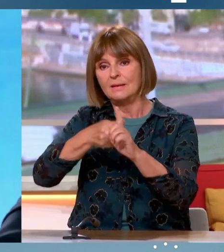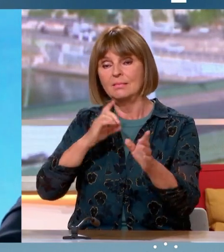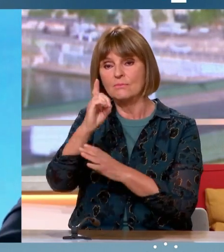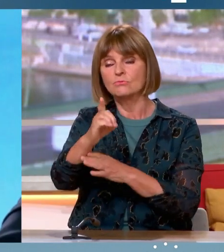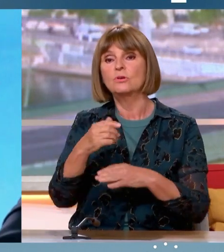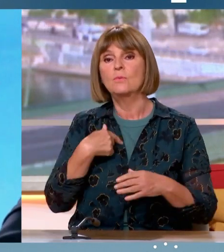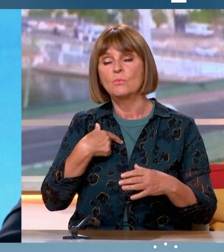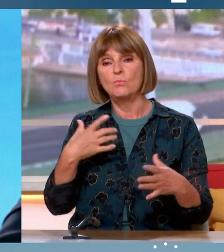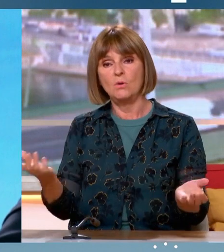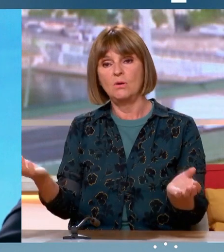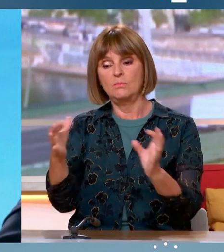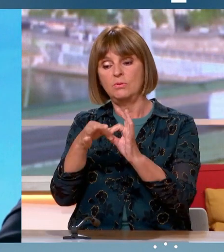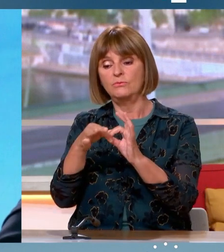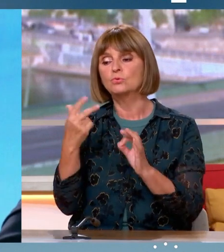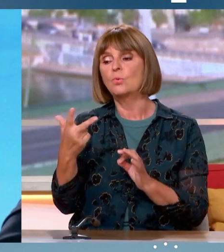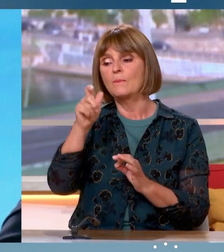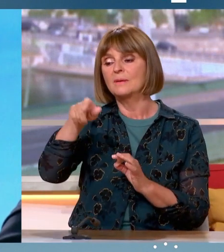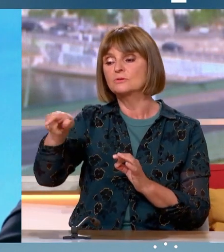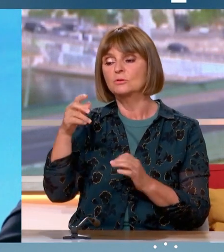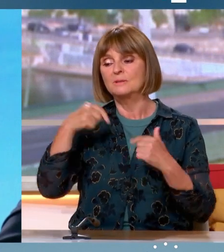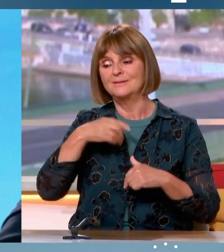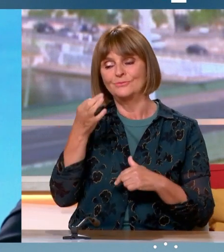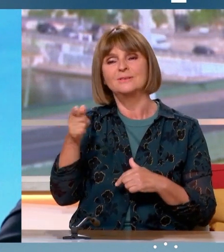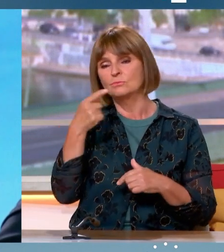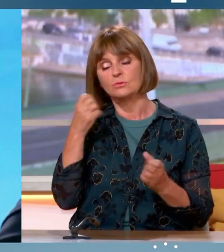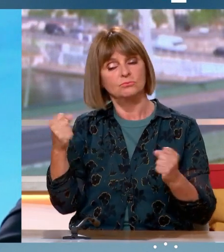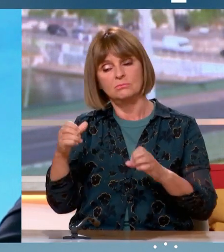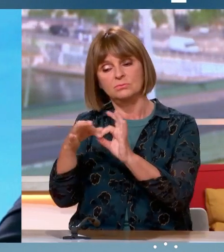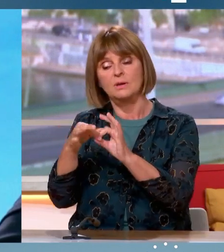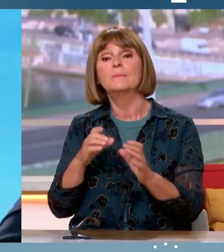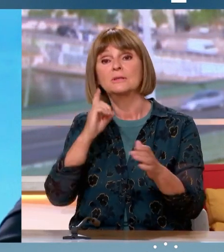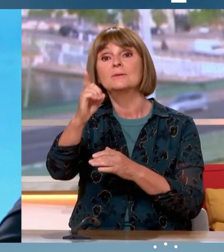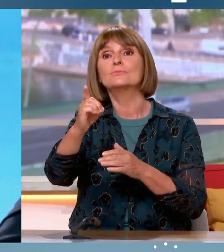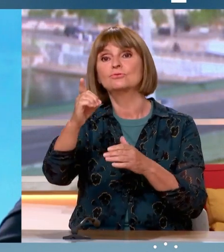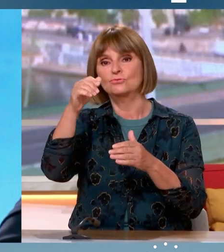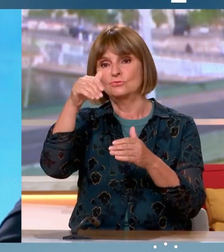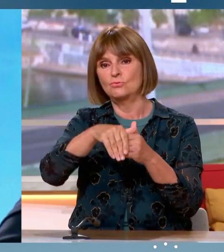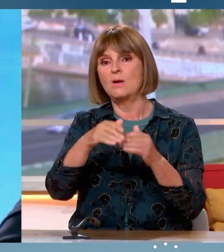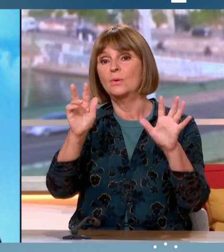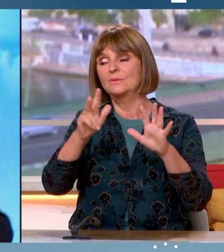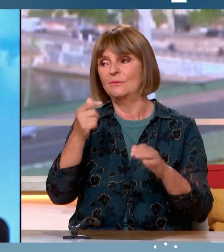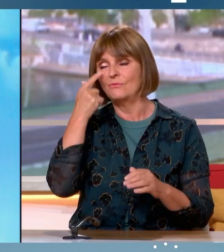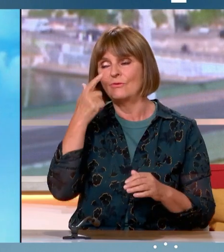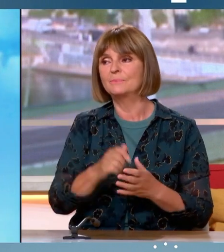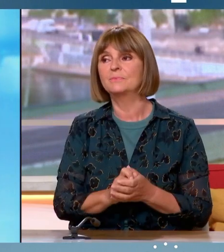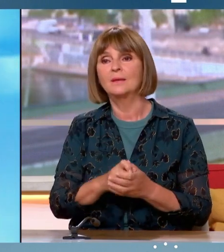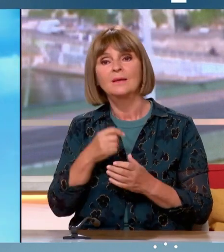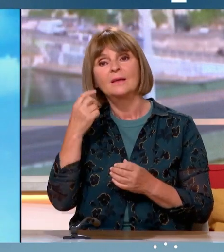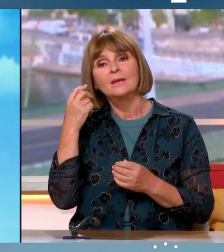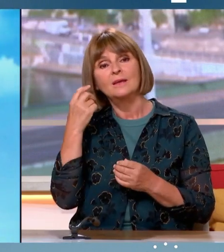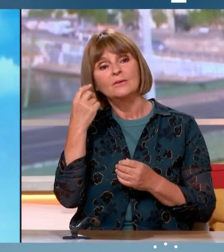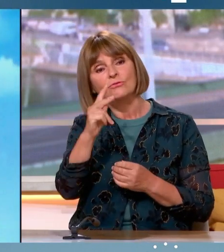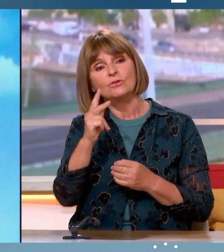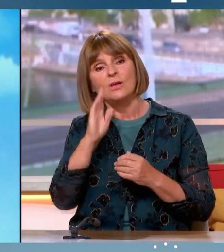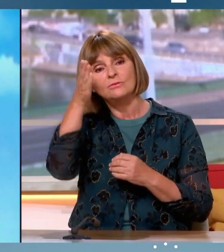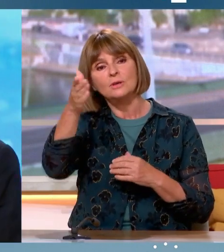tout le soutien aux trois ministres dont vous faites allusion. Et je peux vous dire que dimanche soir, à 20h, on en reparlera. Et vous, M. Olive, votre avenir, vous le voyez où ? Vous le voyez éventuellement